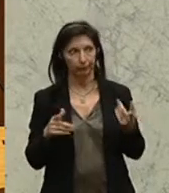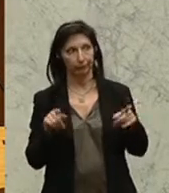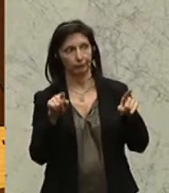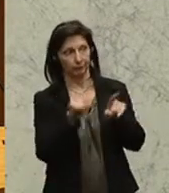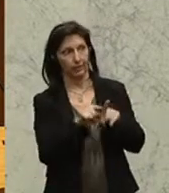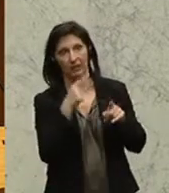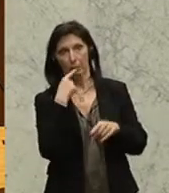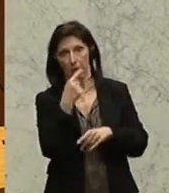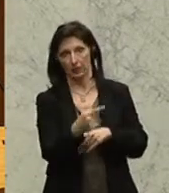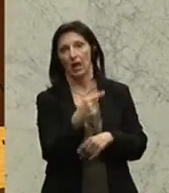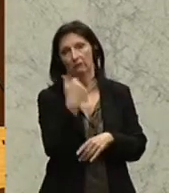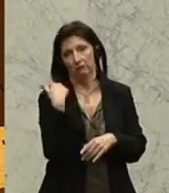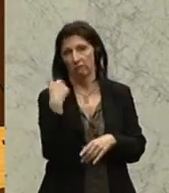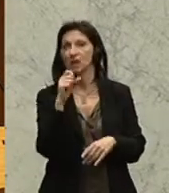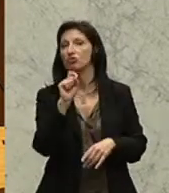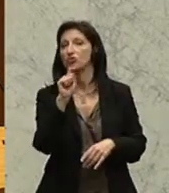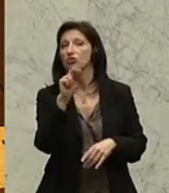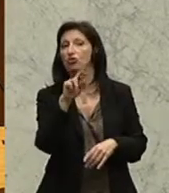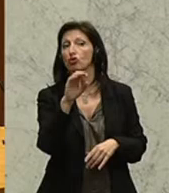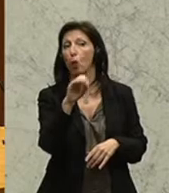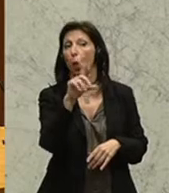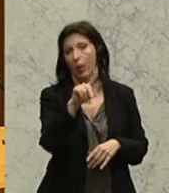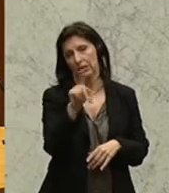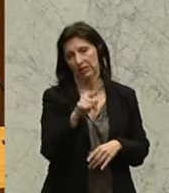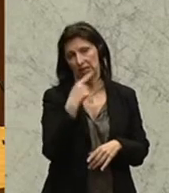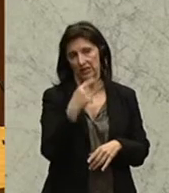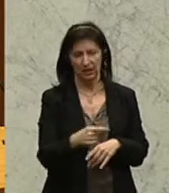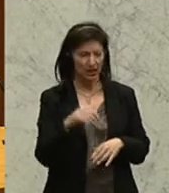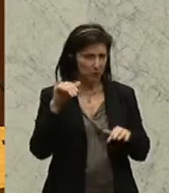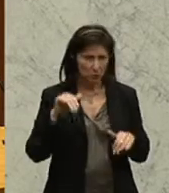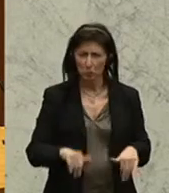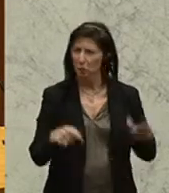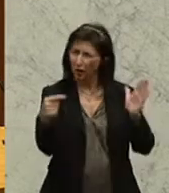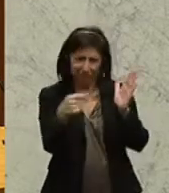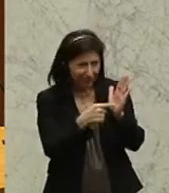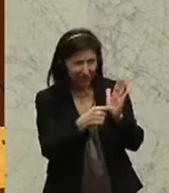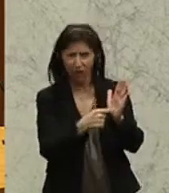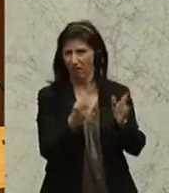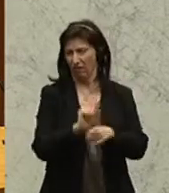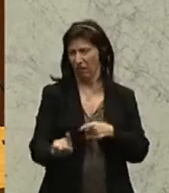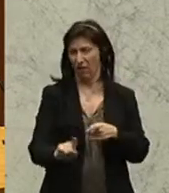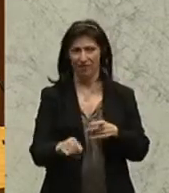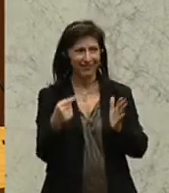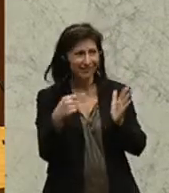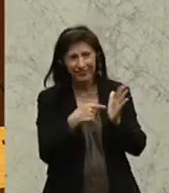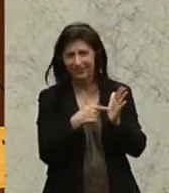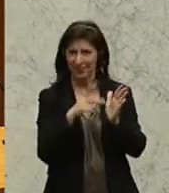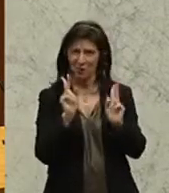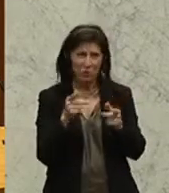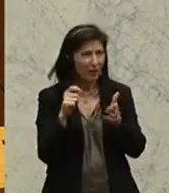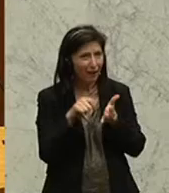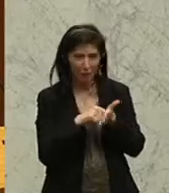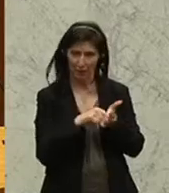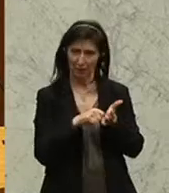Matthias Strolz schon gemacht hat und auf diese Baustellen hinweisen, die zu korrigieren werden. Wir